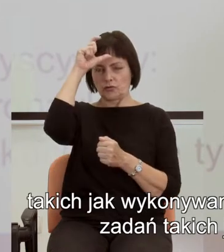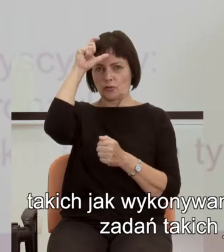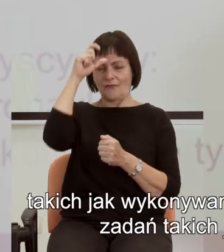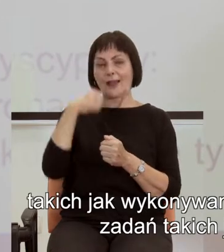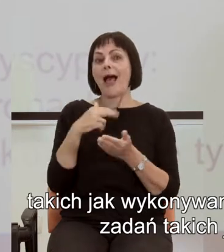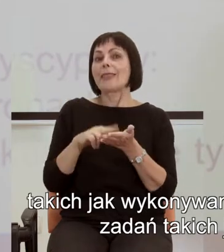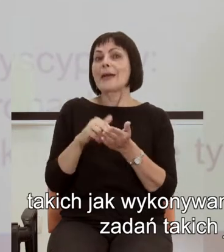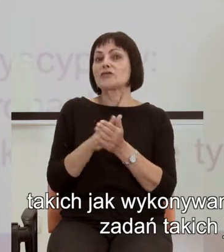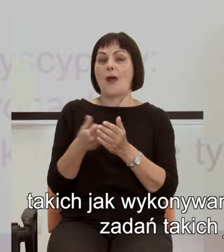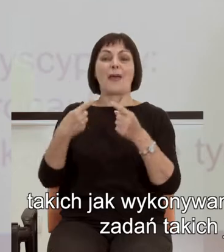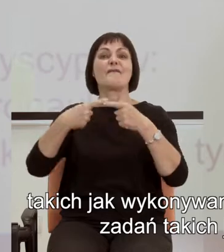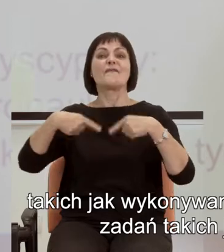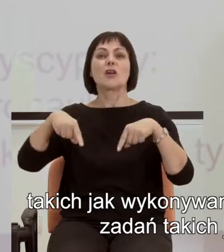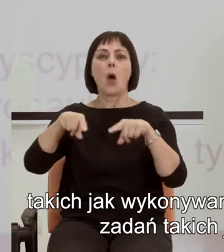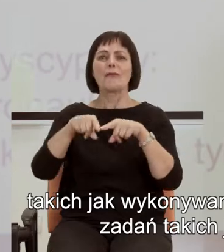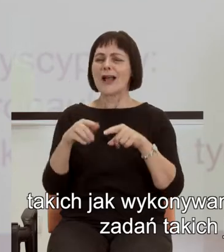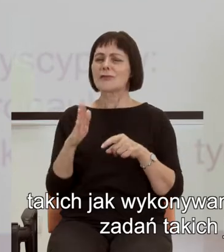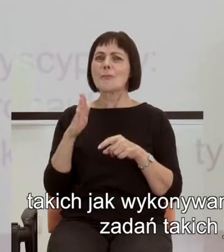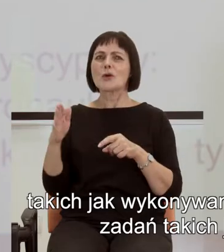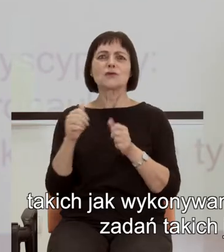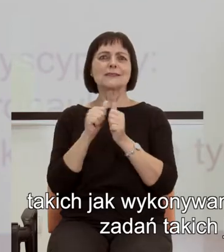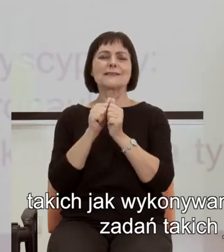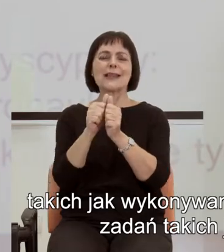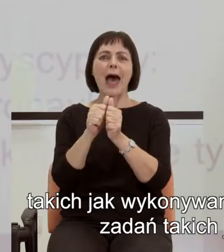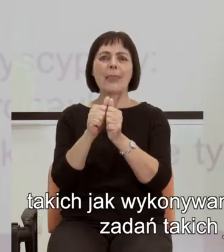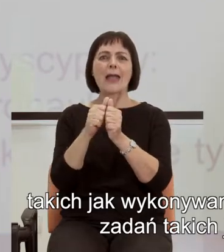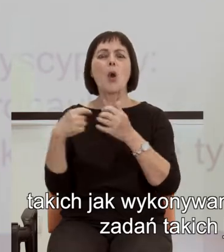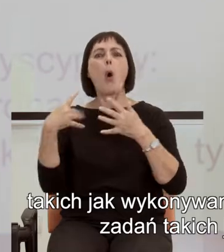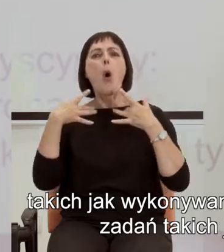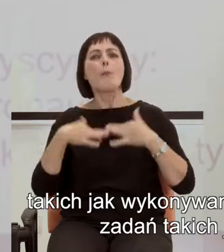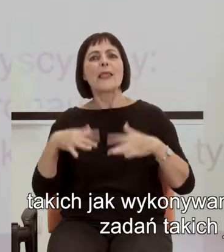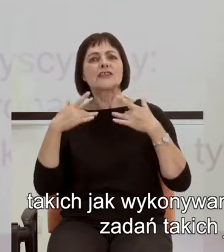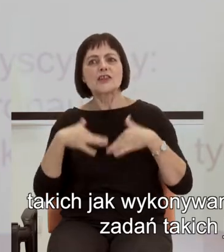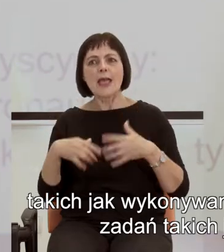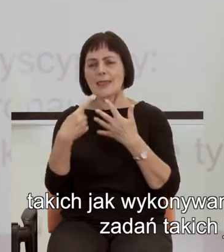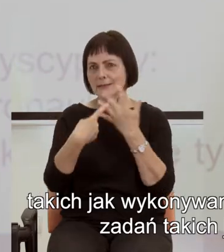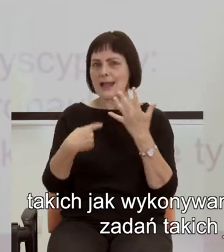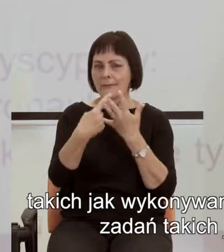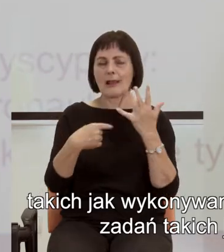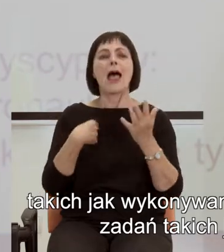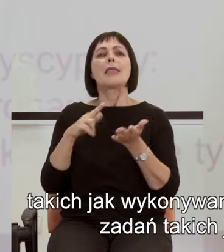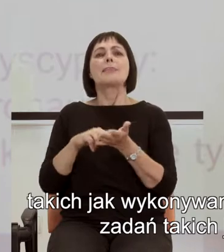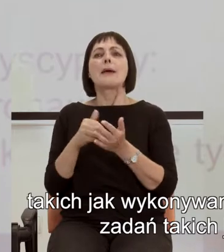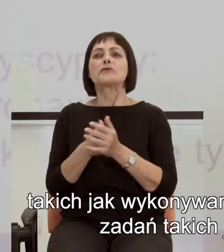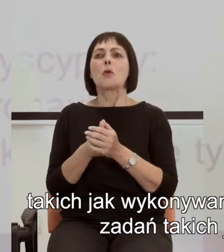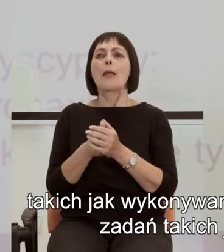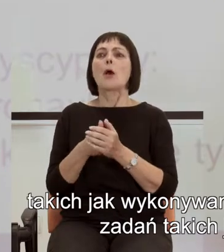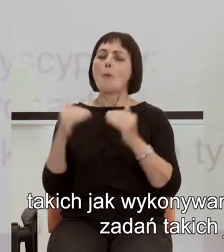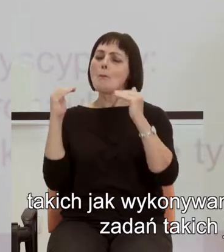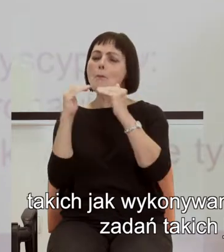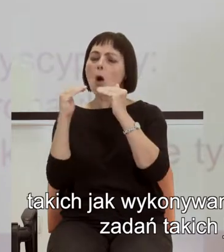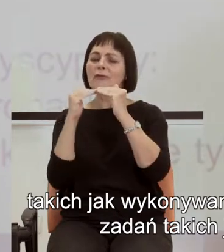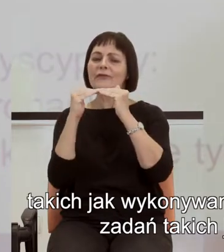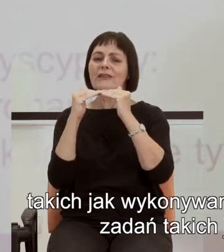takich jak wykonywanie prostych zadań arytmetycznych, jeszcze prostszych zadań, takich jak porównywanie